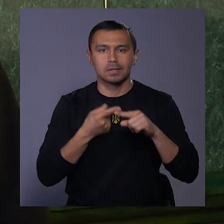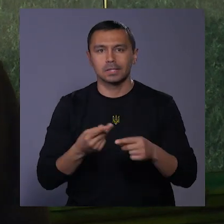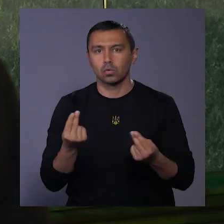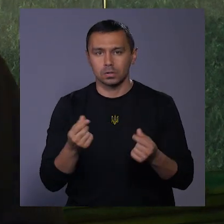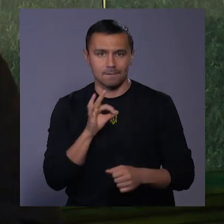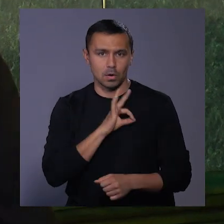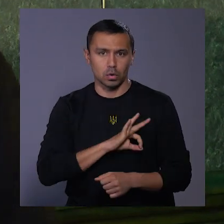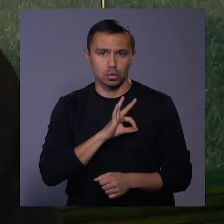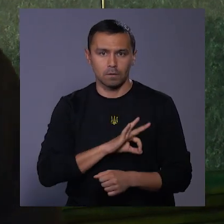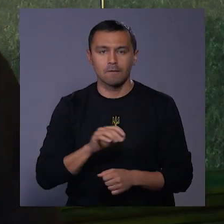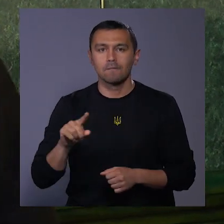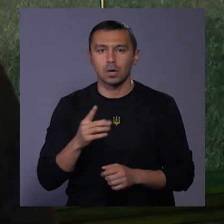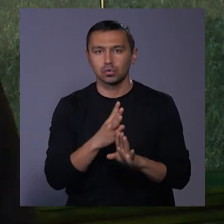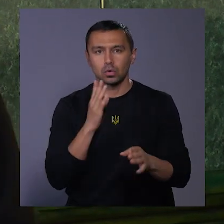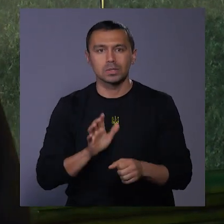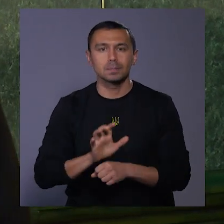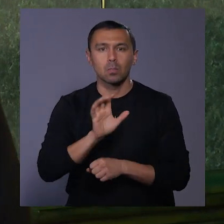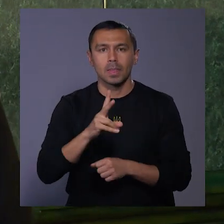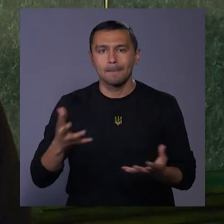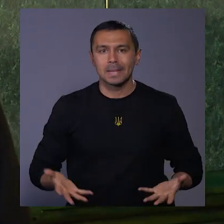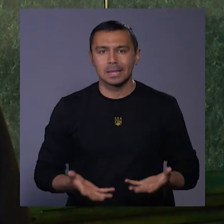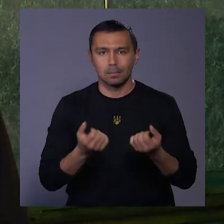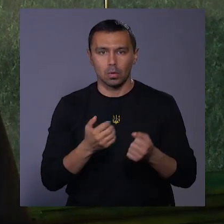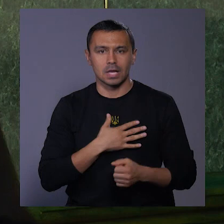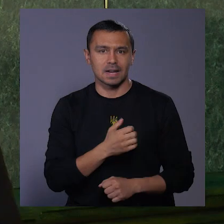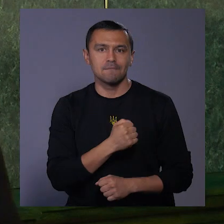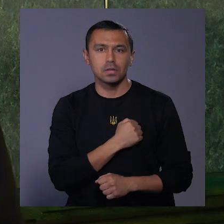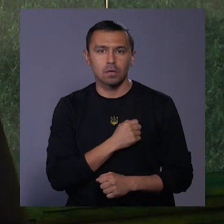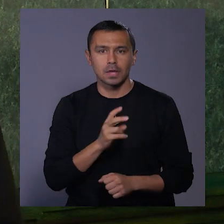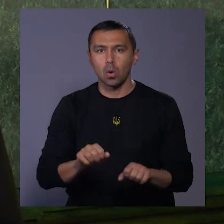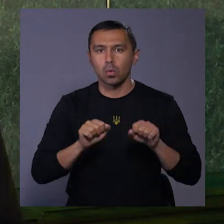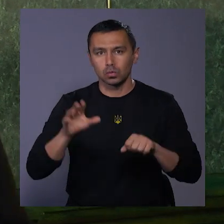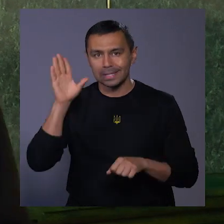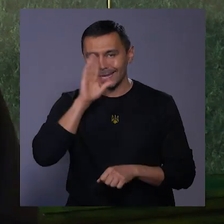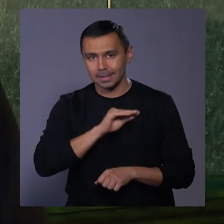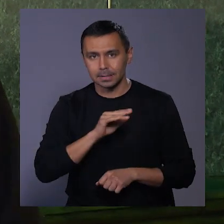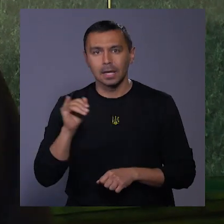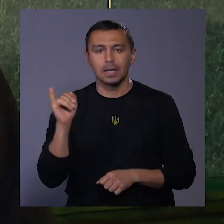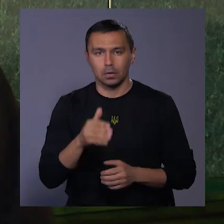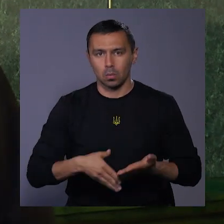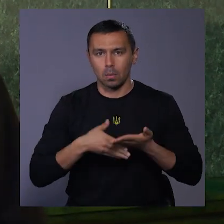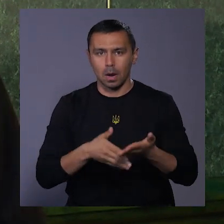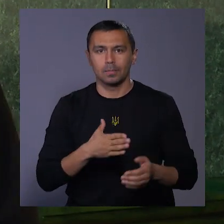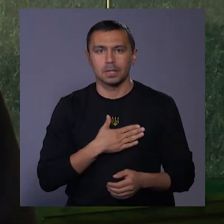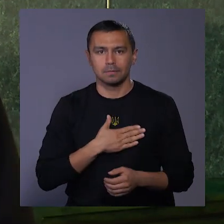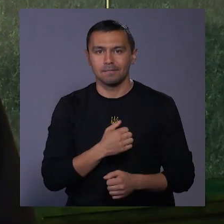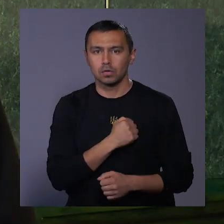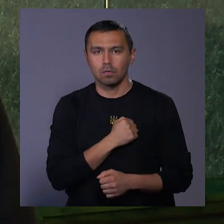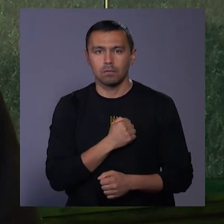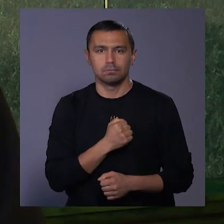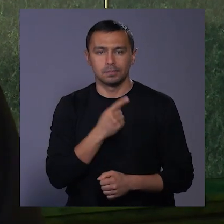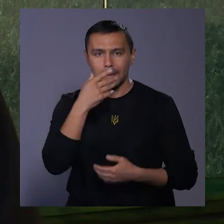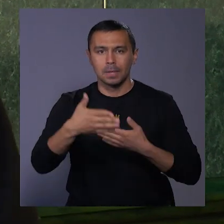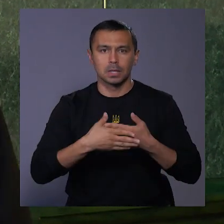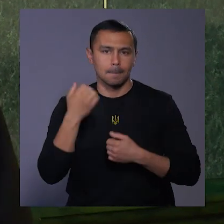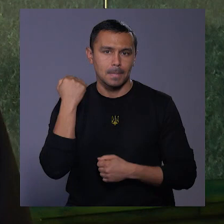використовуємо. І в першу чергу спрямовуємо на підтримку наших військових, на оборону здатність і допомагаємо нашим військовим, нашим воїнам